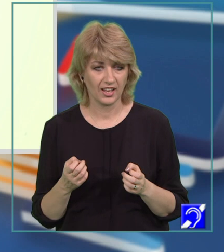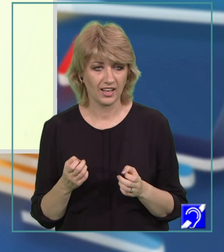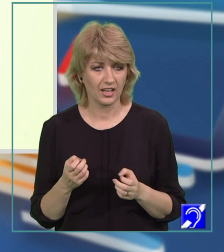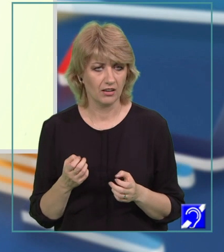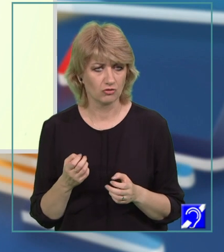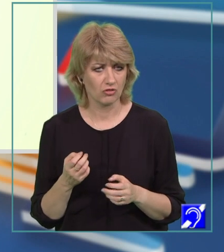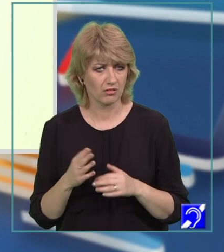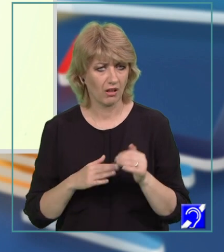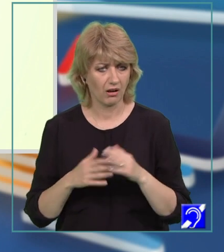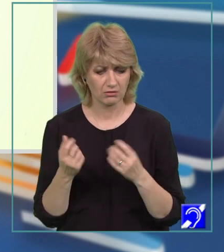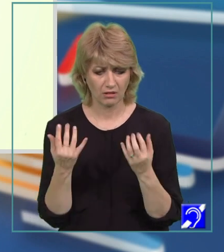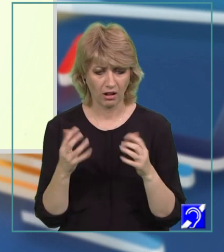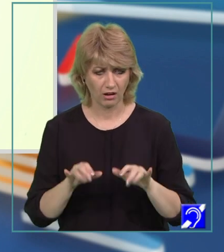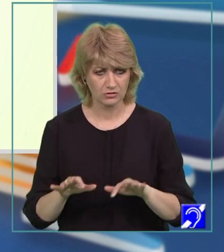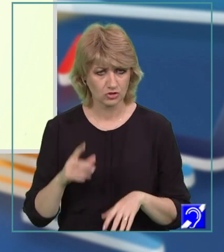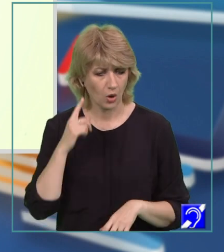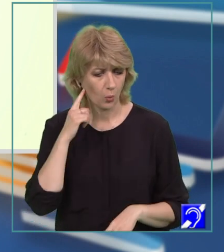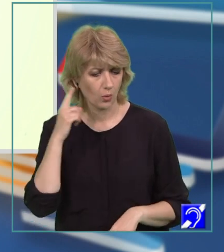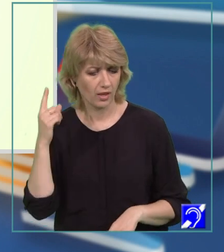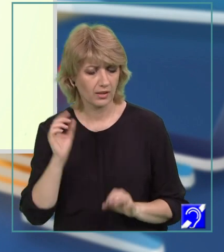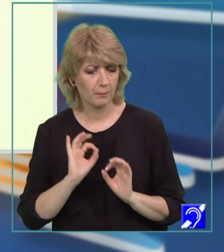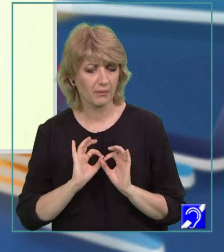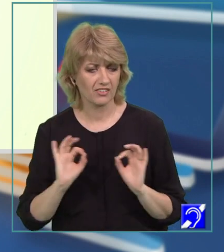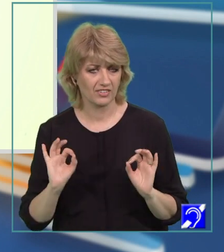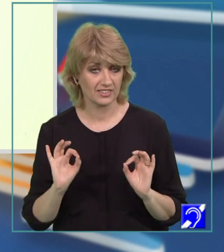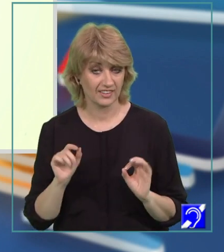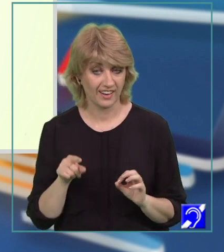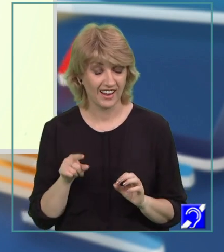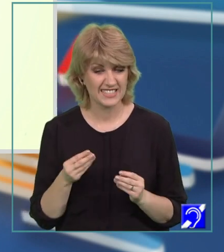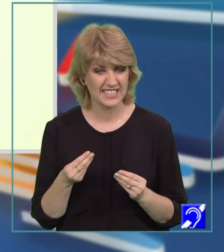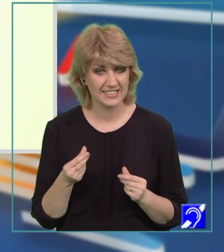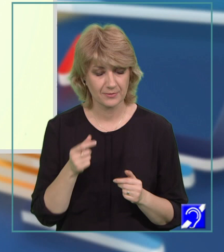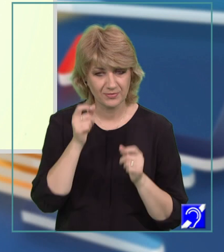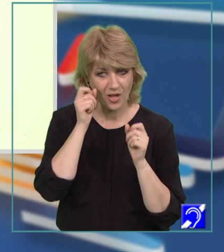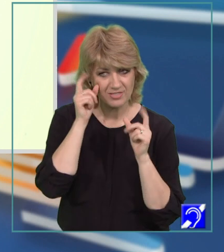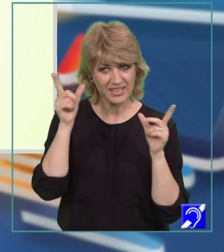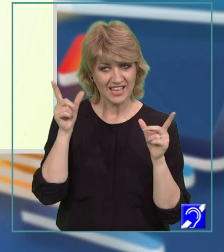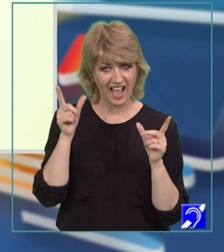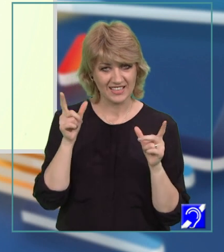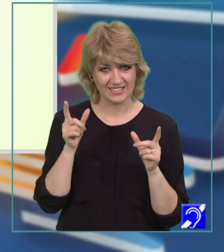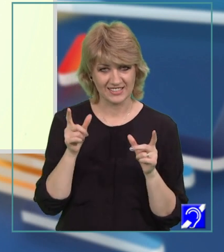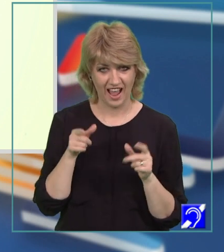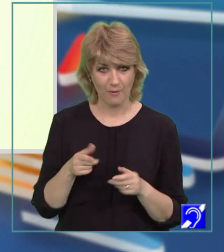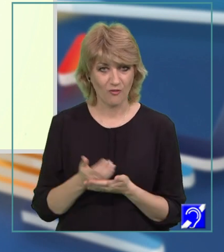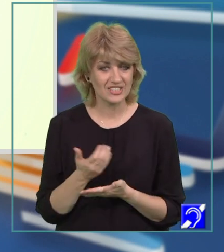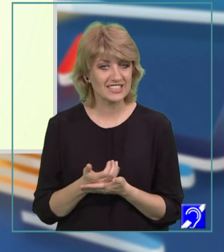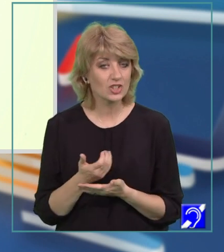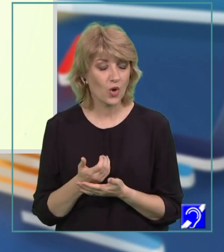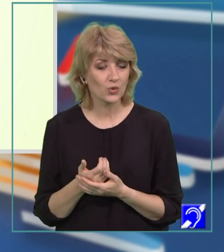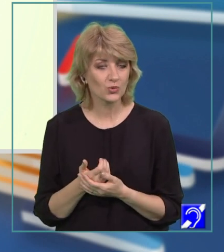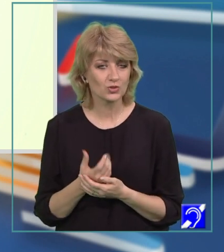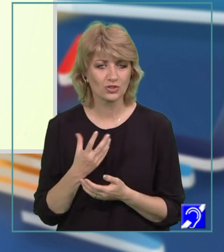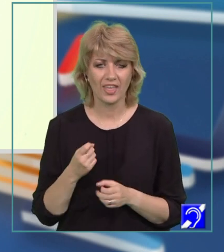erau acum degetele, ce ureche perfectă, deci în ele se simte o admirație a narratorului, ce